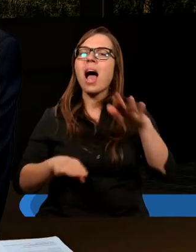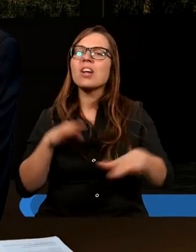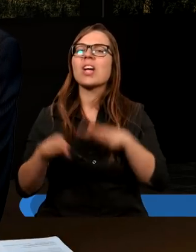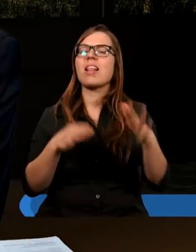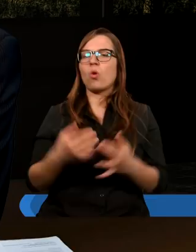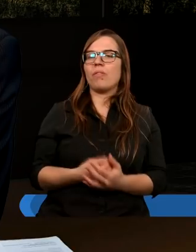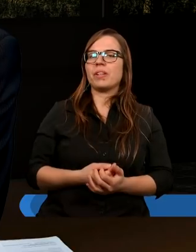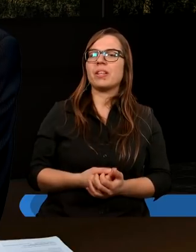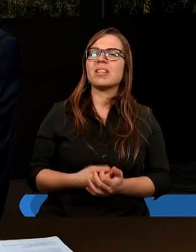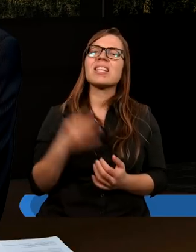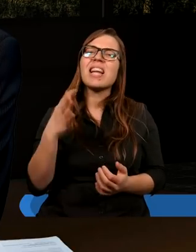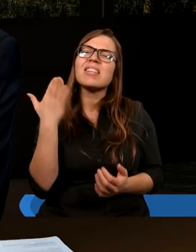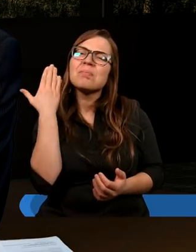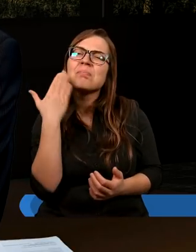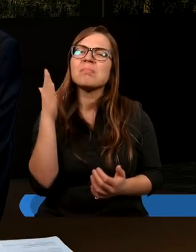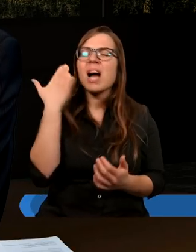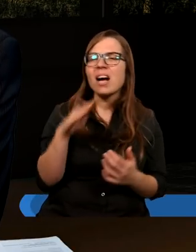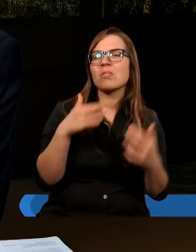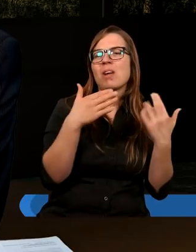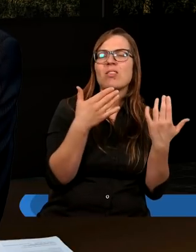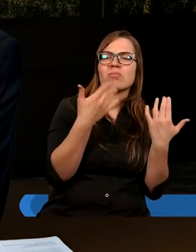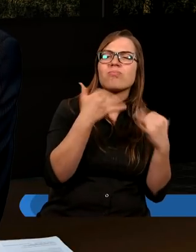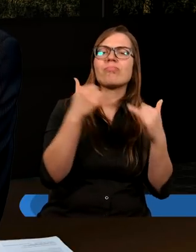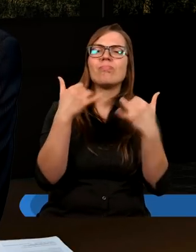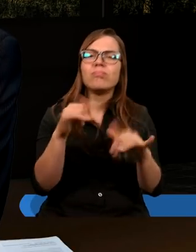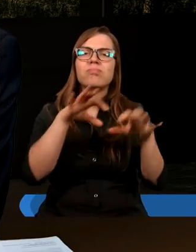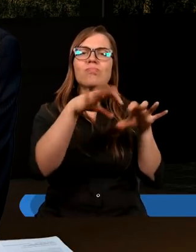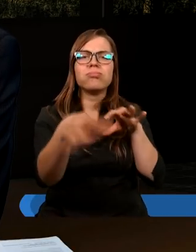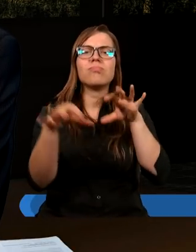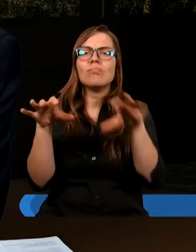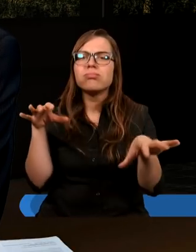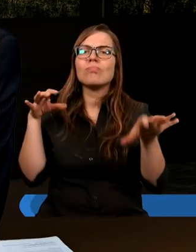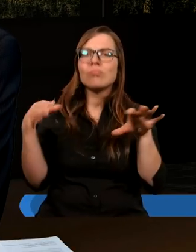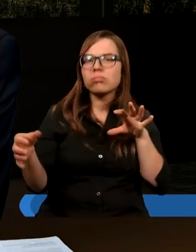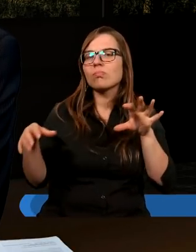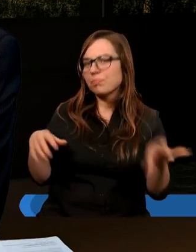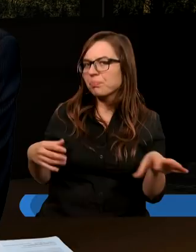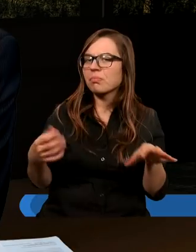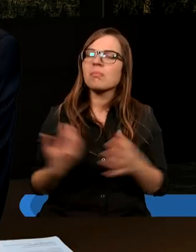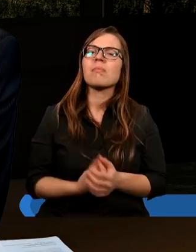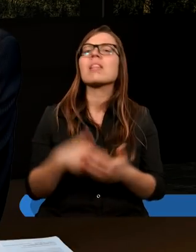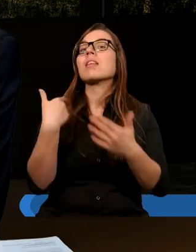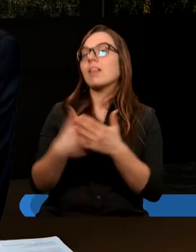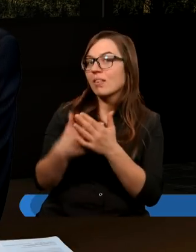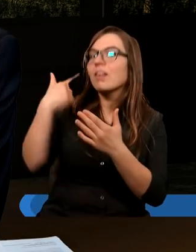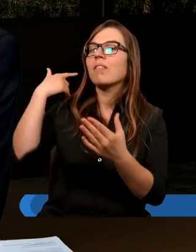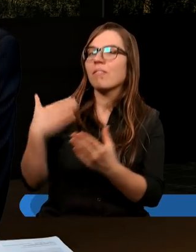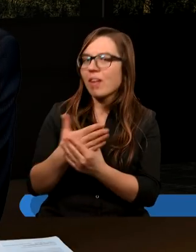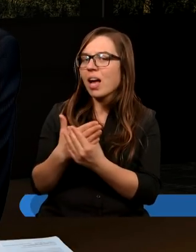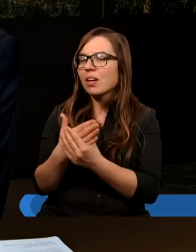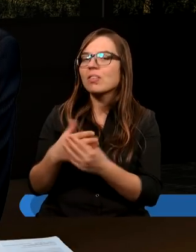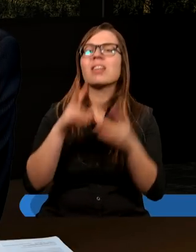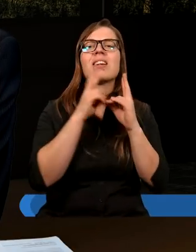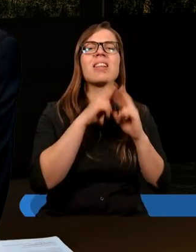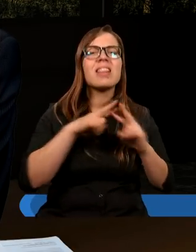tak bardzo się poróżnili i dlatego wierzymy, że